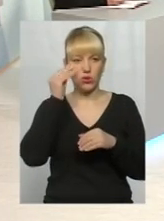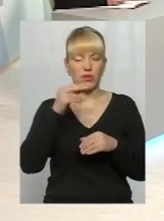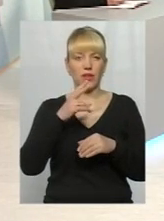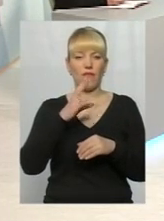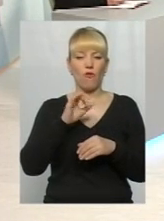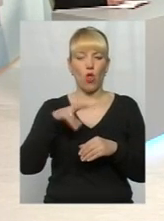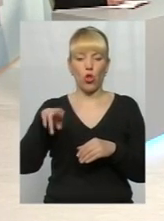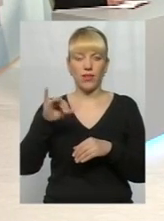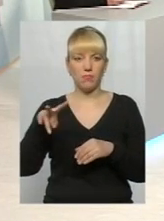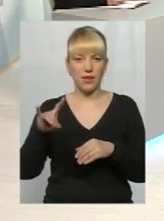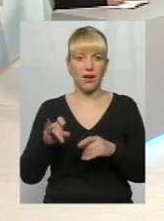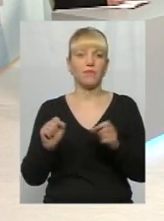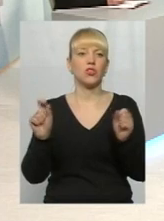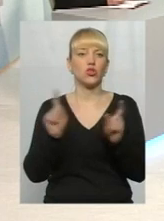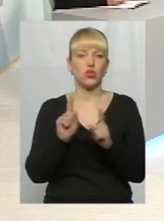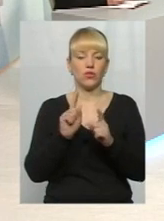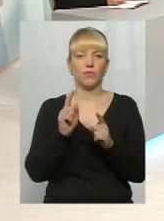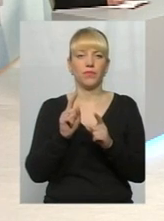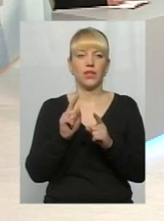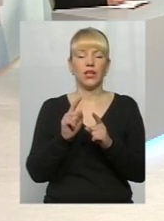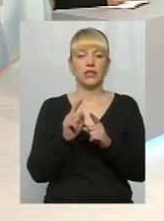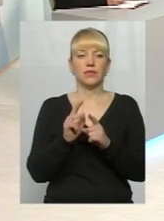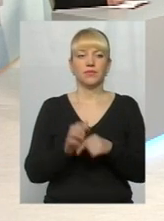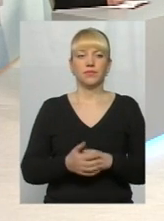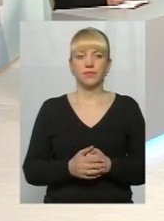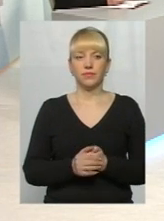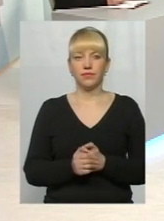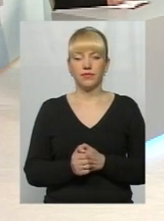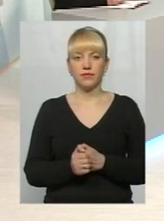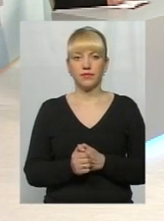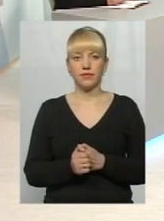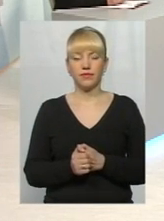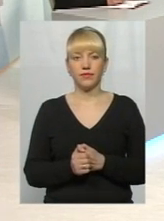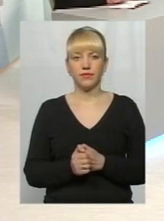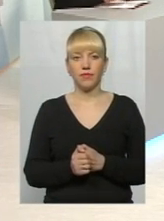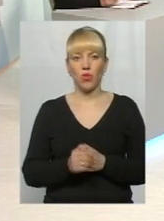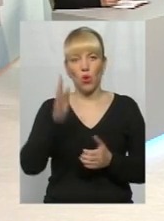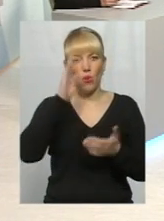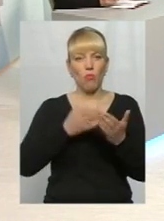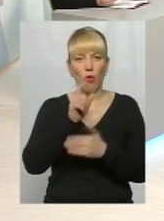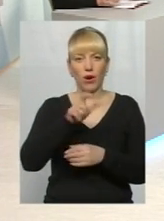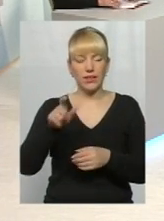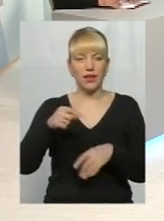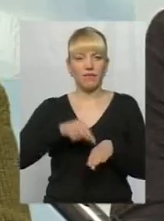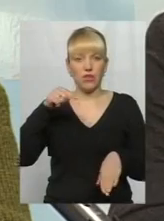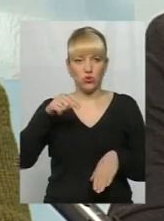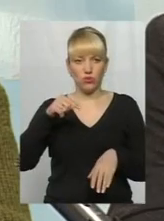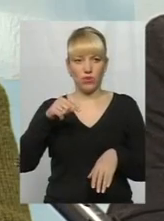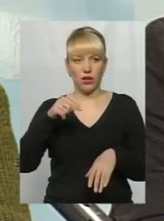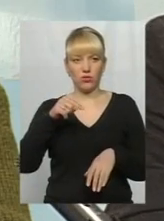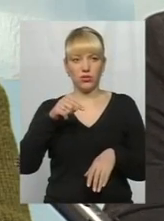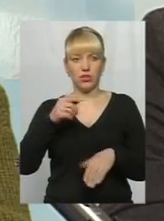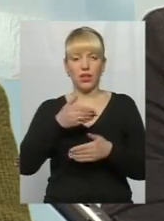Що він стверджує наступні речі. Те, що політики відчувають, і нам